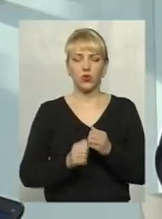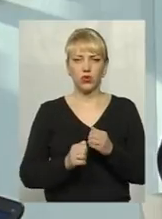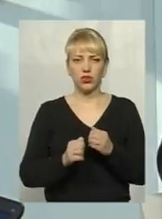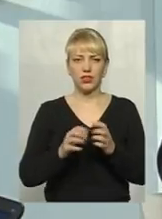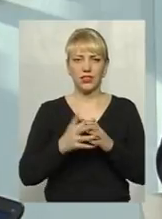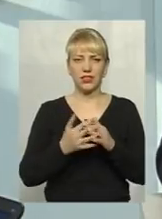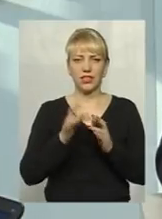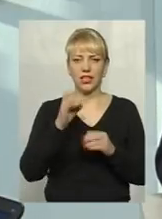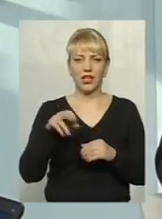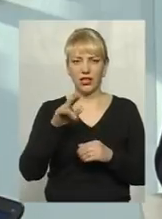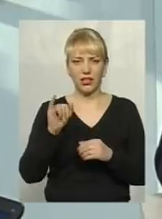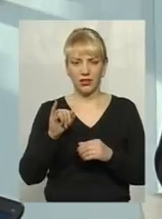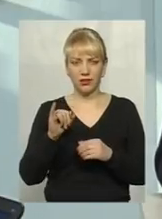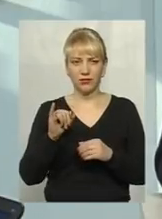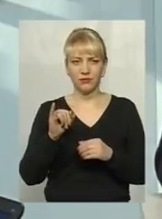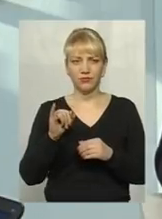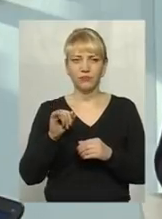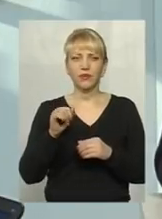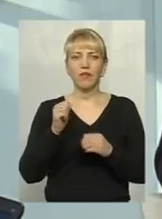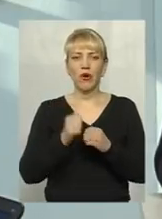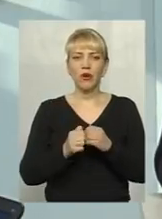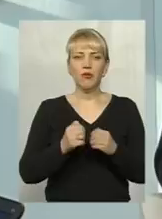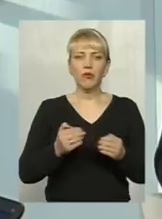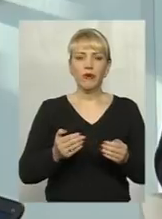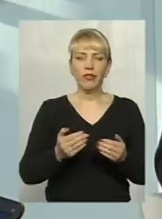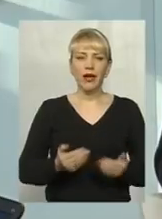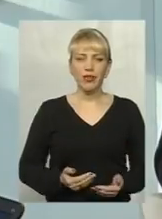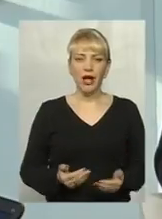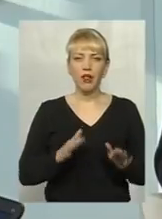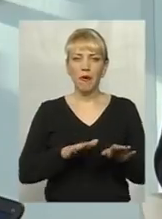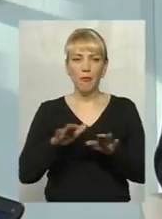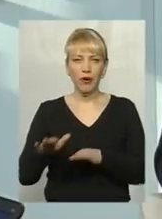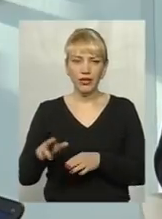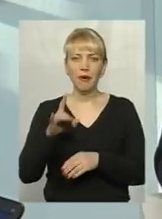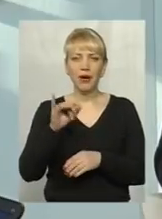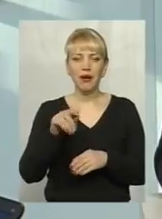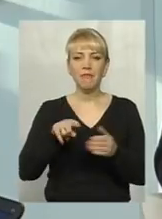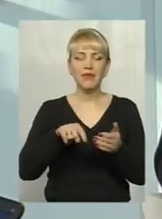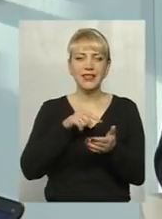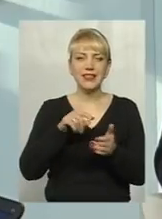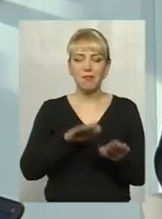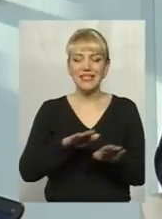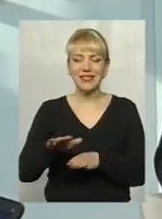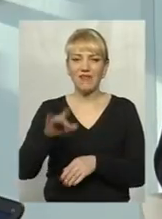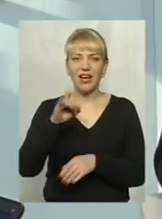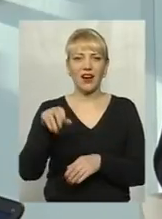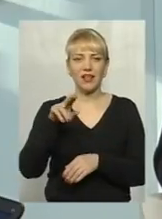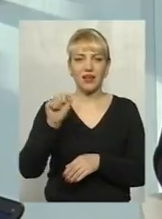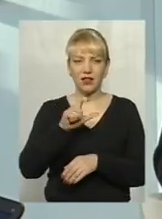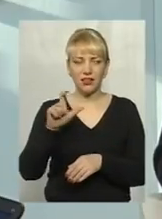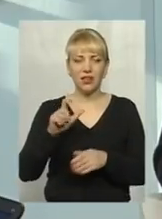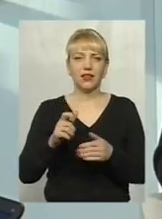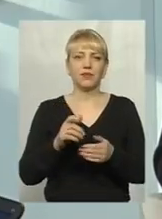сільській раді, в кожному населеному пункті при місцевих радах працюють спеціальні і соціальні служби, які